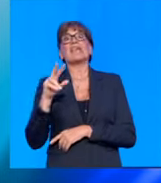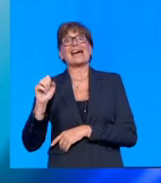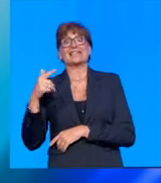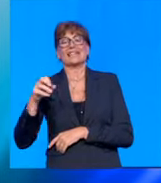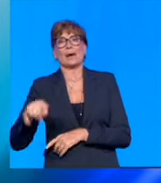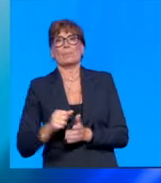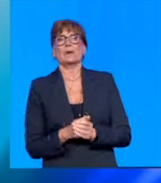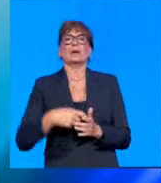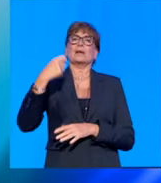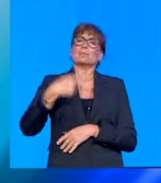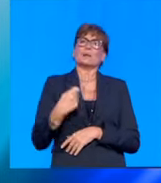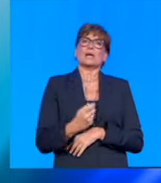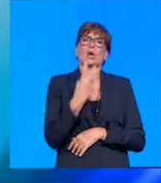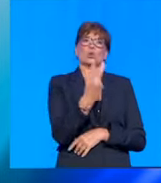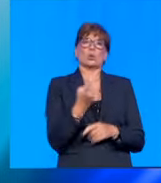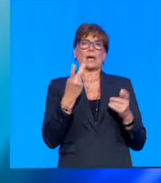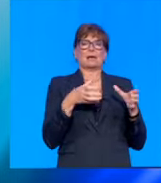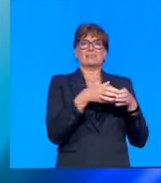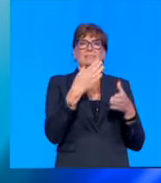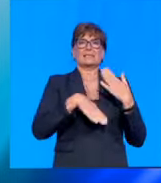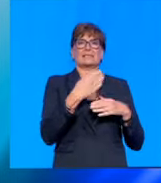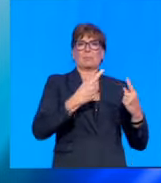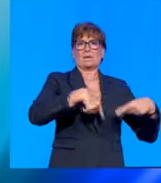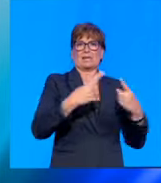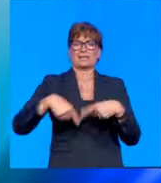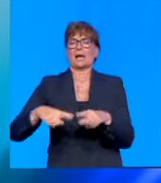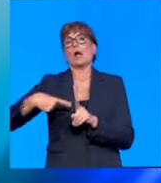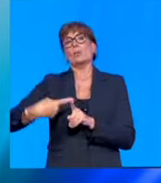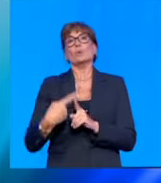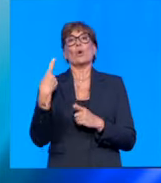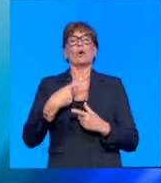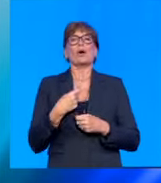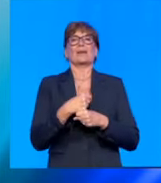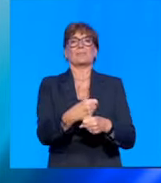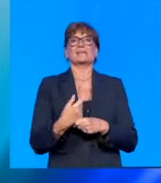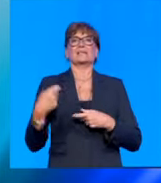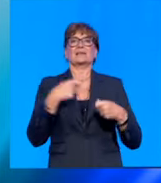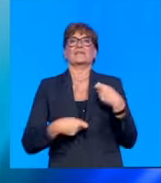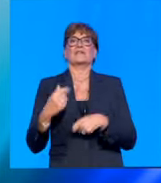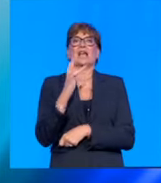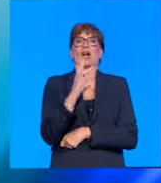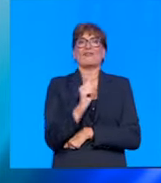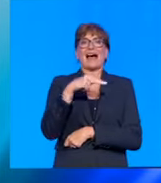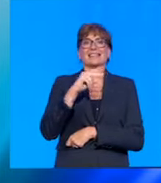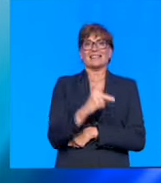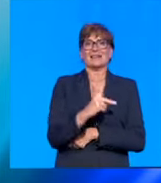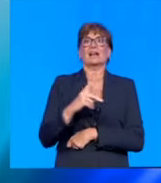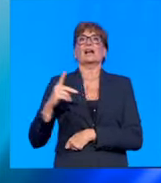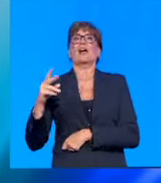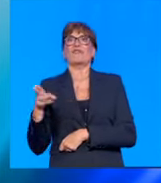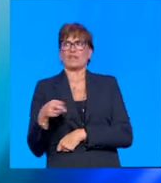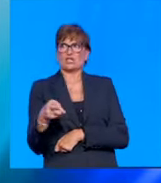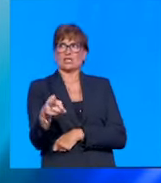ed l'International Disability Alliance e i nostri rappresentanti delle federazioni FAND e FISH che siedono nell